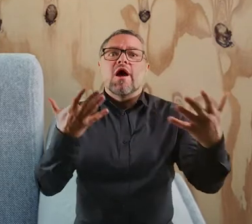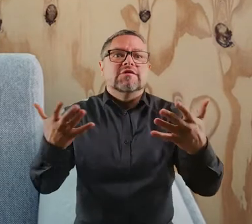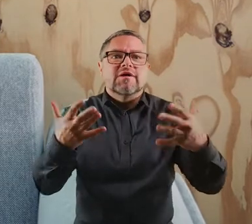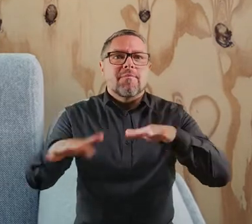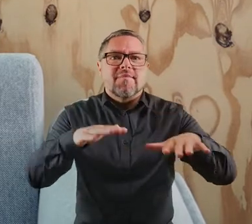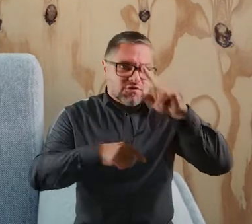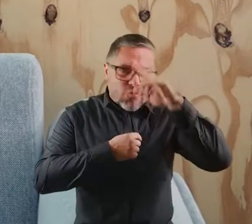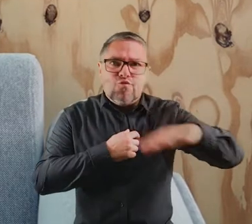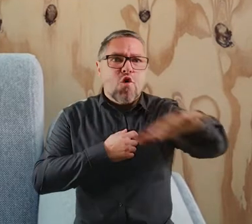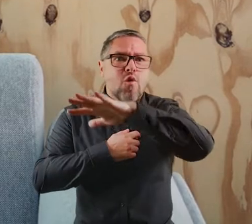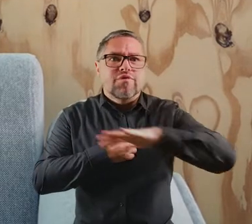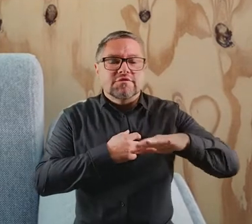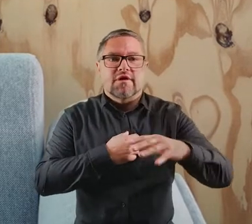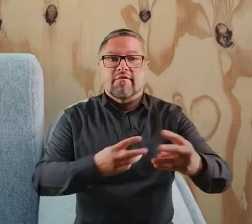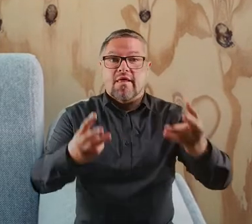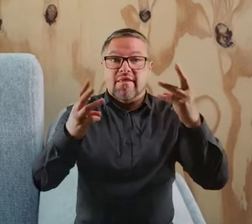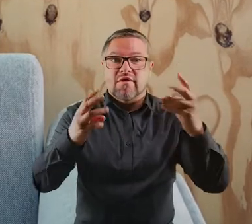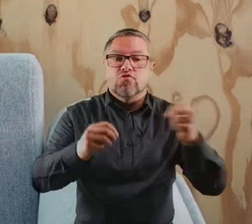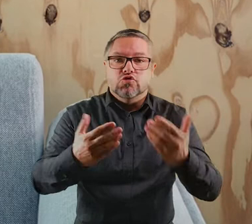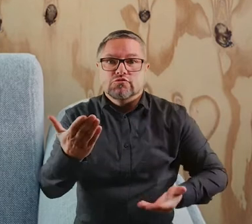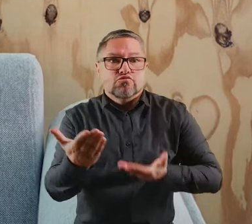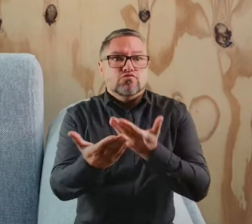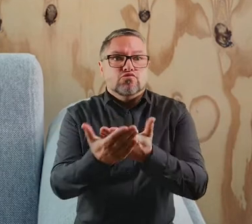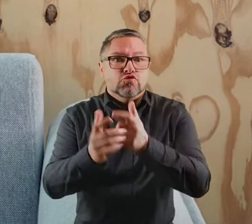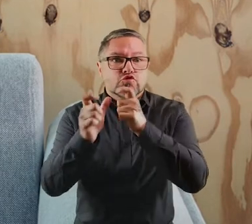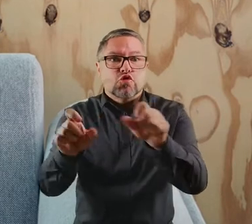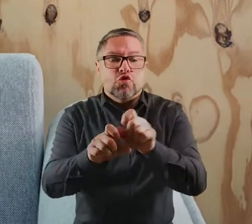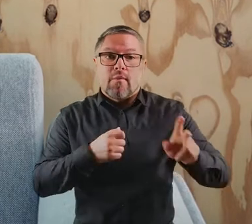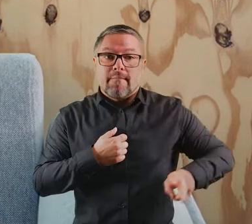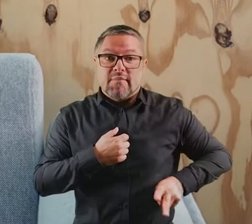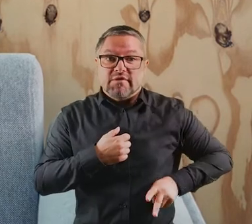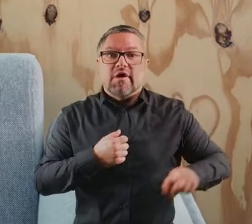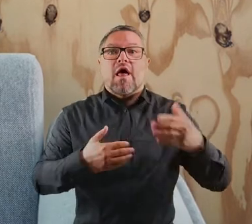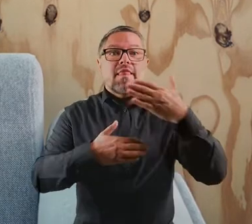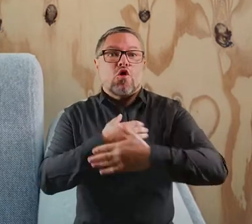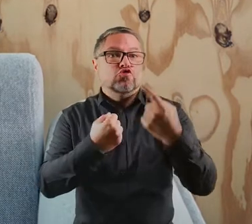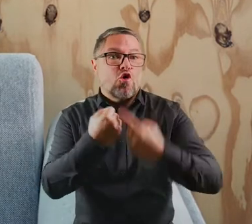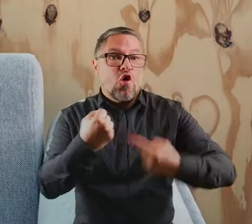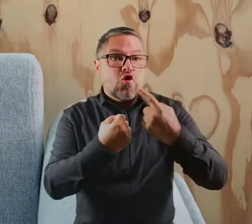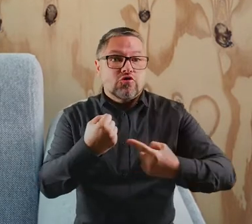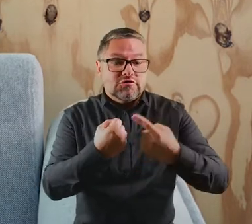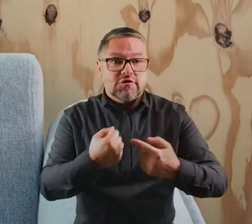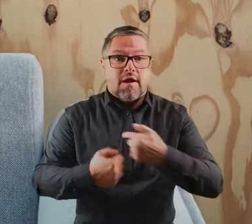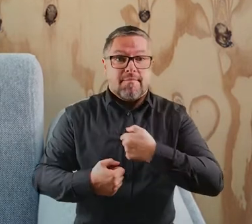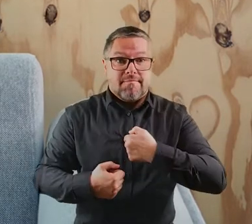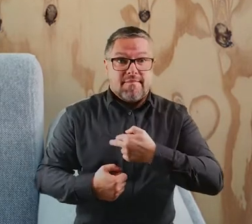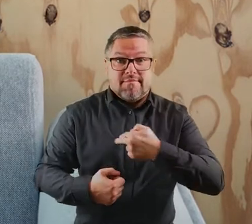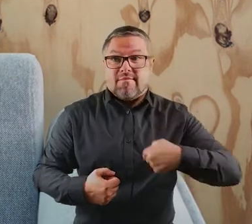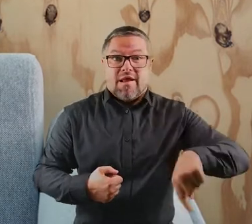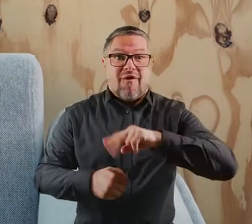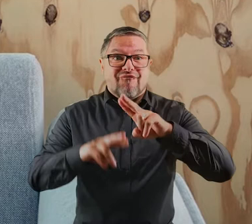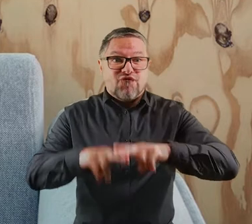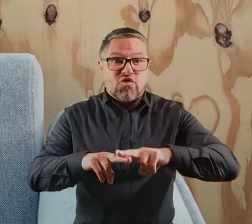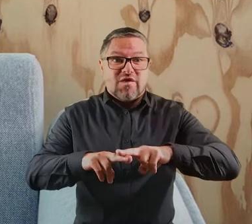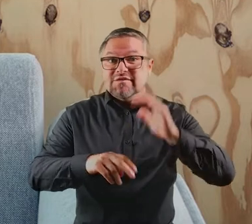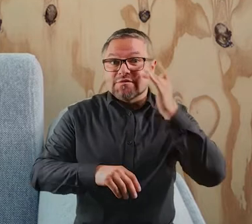publicznych. Najważniejsze to zgłoszenie ich do ministerstwa, a następnie ich rozliczenie. My jako